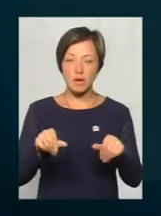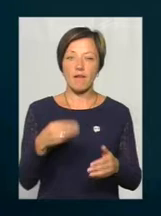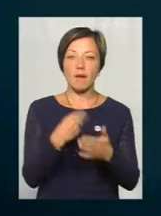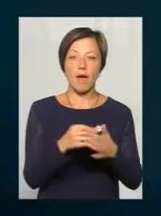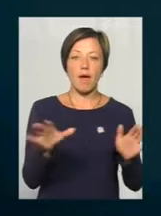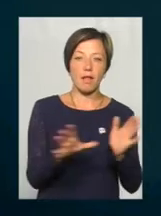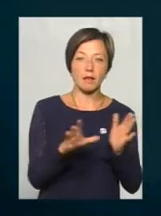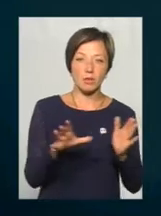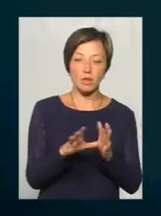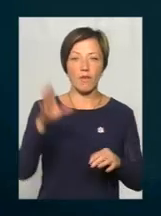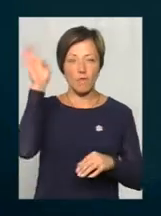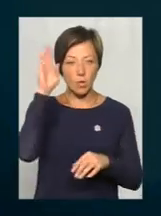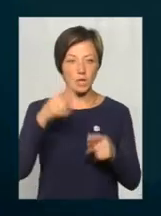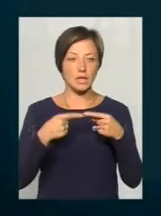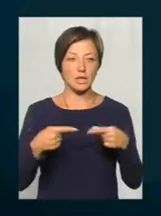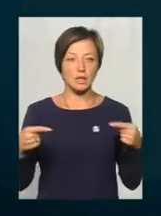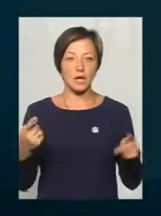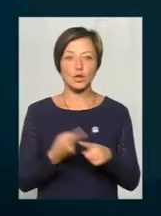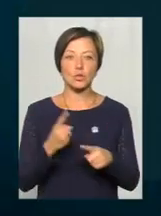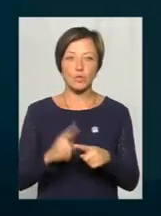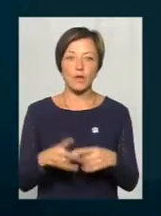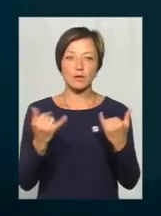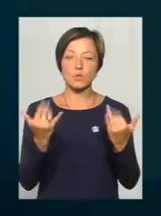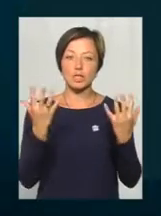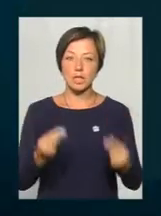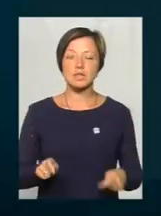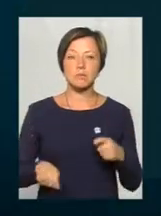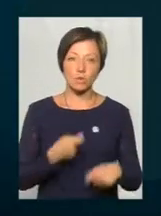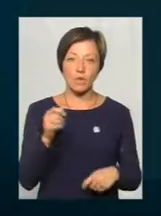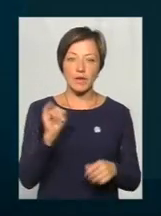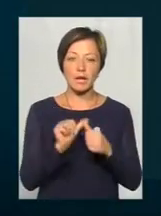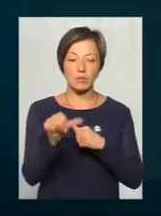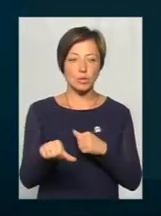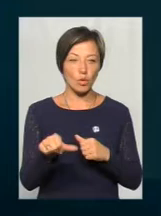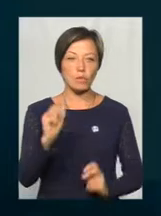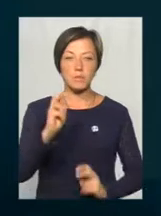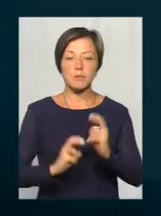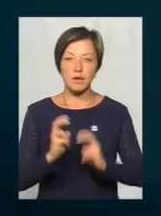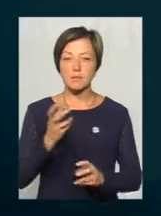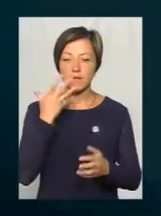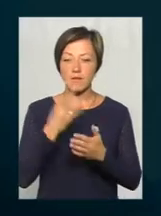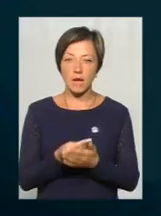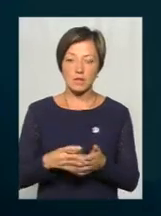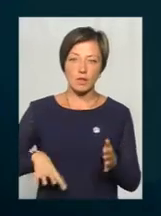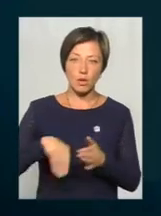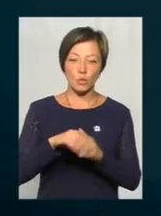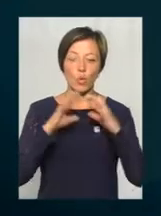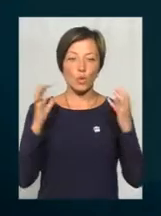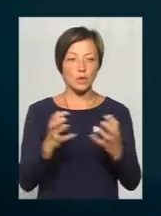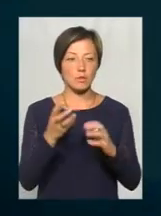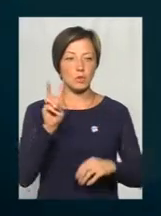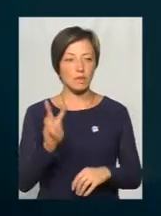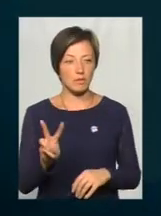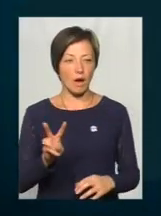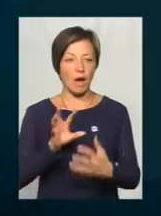електроенергії, води і так далі. Тому на сьогоднішній день збитковий, і крім того, підприємство за власний рахунок утримує два